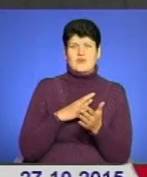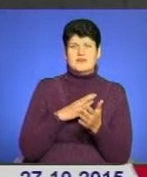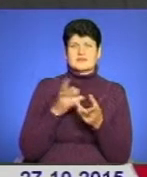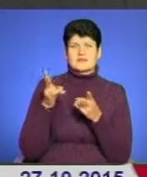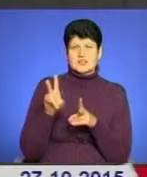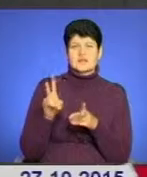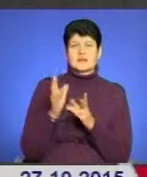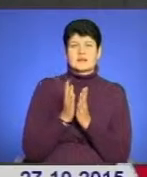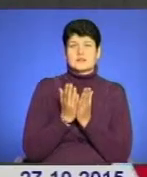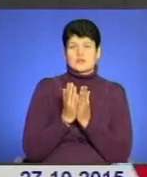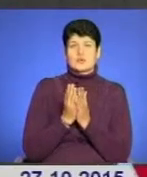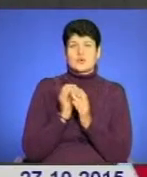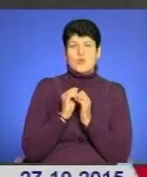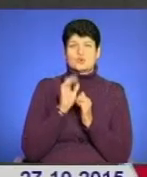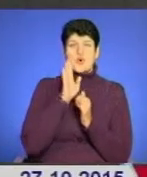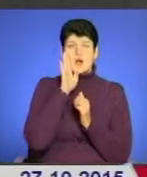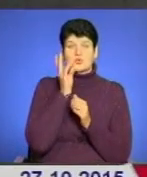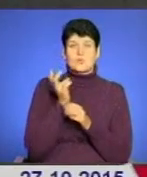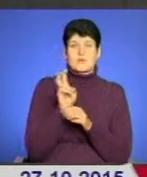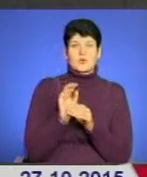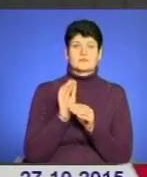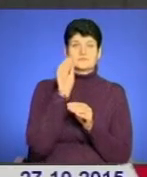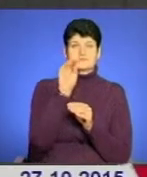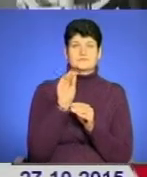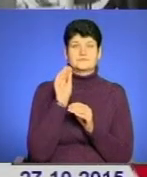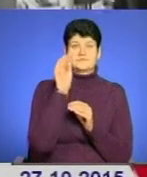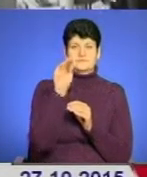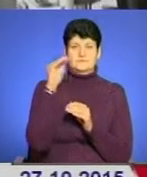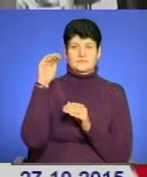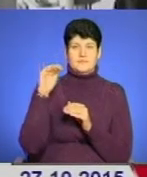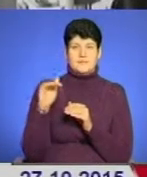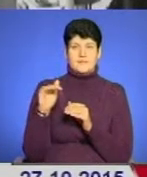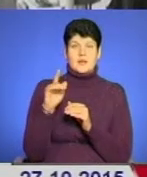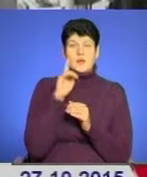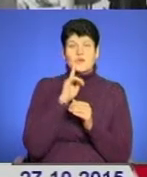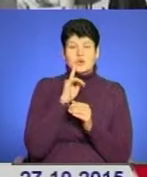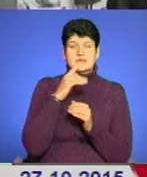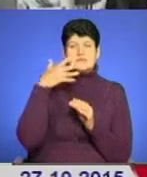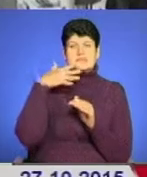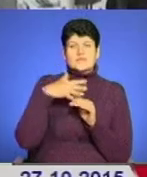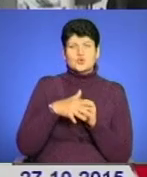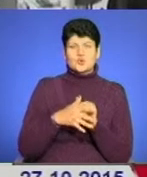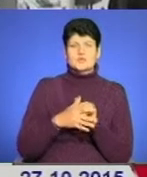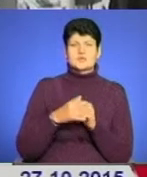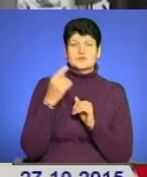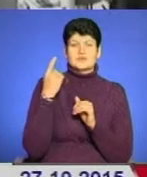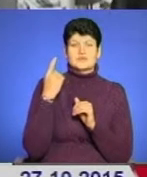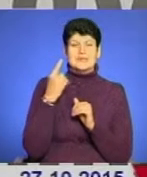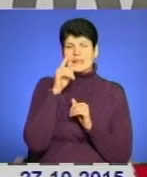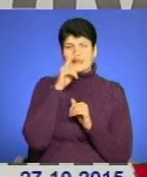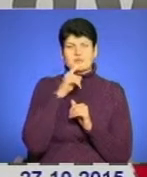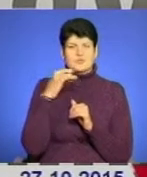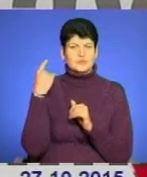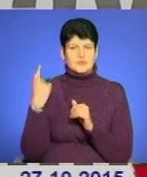залишених просто читачами, кожного ранку ми приходимо і поповнюємо ці полиці. Поки свідомість одних жителів району спить, інші